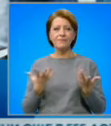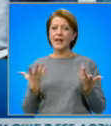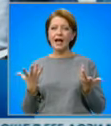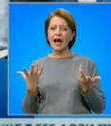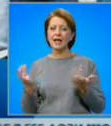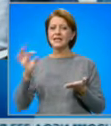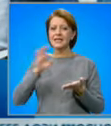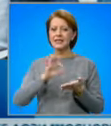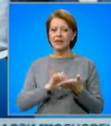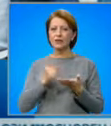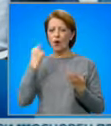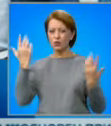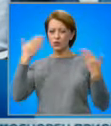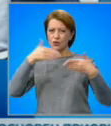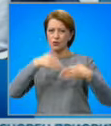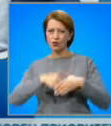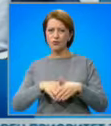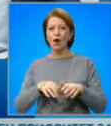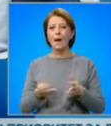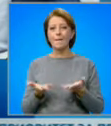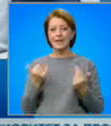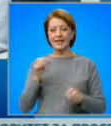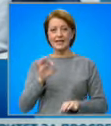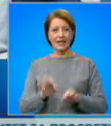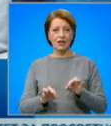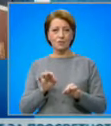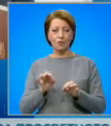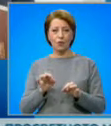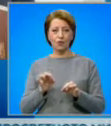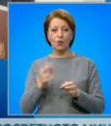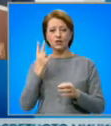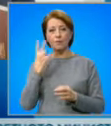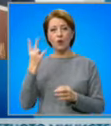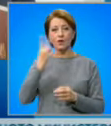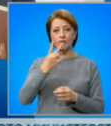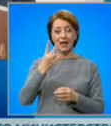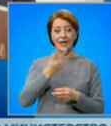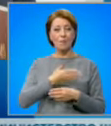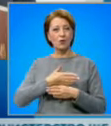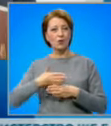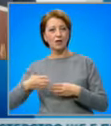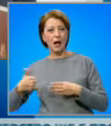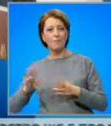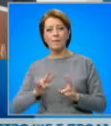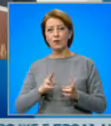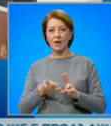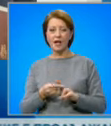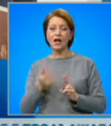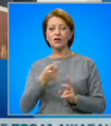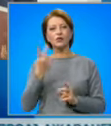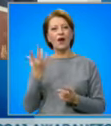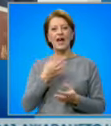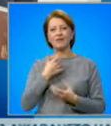стигнало до сношното предизборно споразумение, подписано с Продължаваме промяната. Спомняте си, той стана известен с